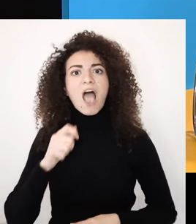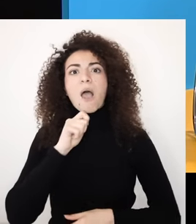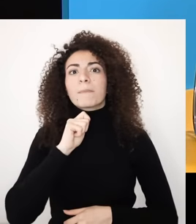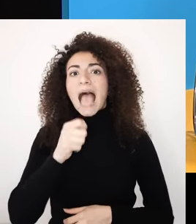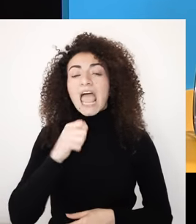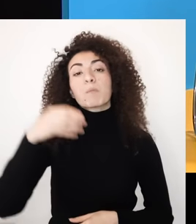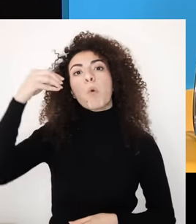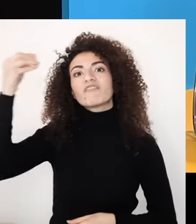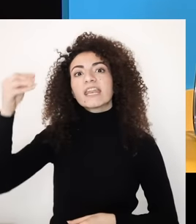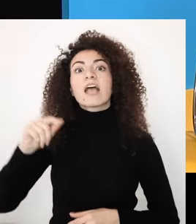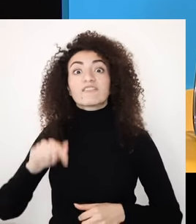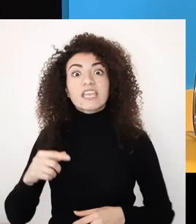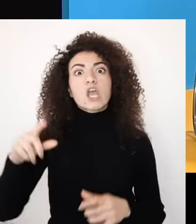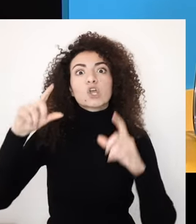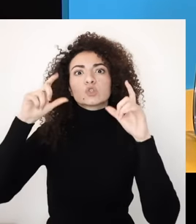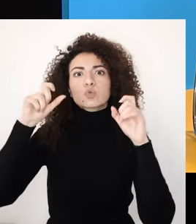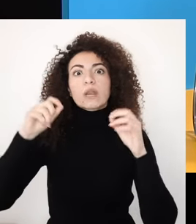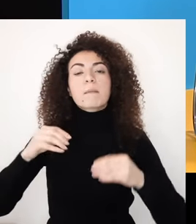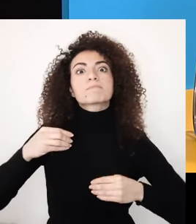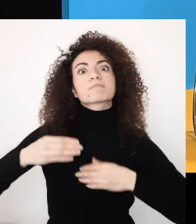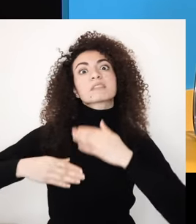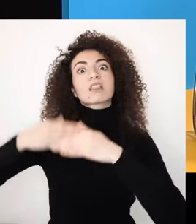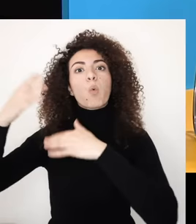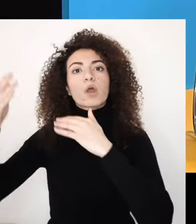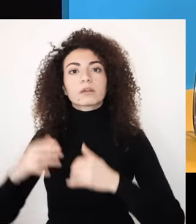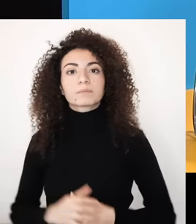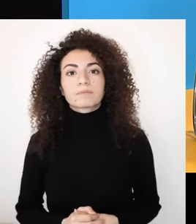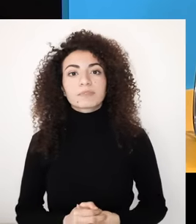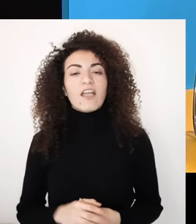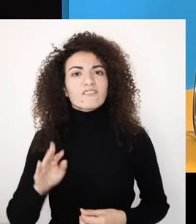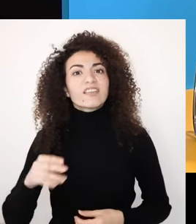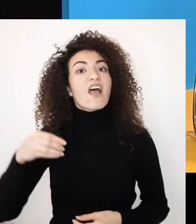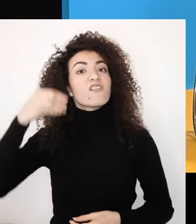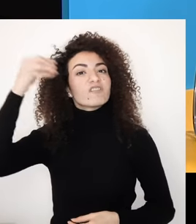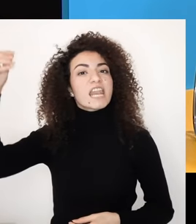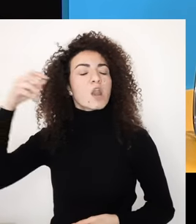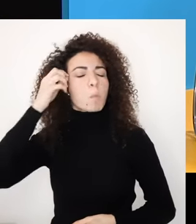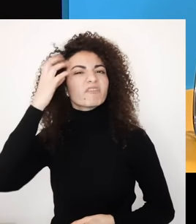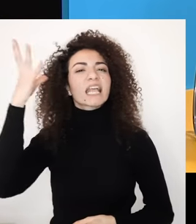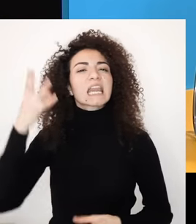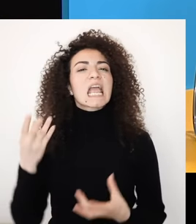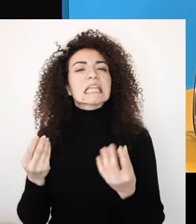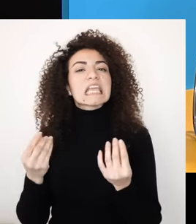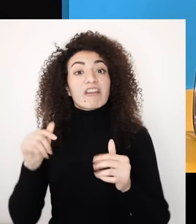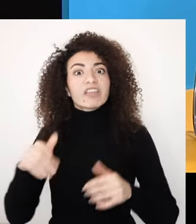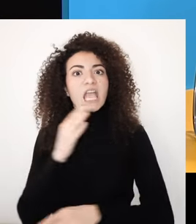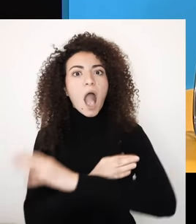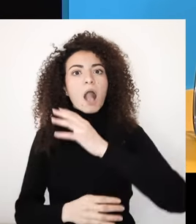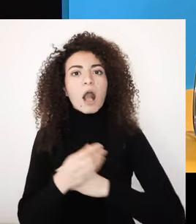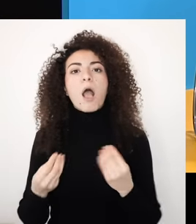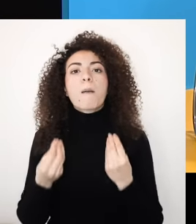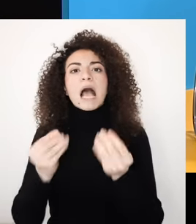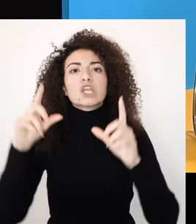الإعاقة بعالم الفكر والفن حيث منشوف تجسيد لصورتنا ونظرتنا لزيتنا لأمكانياتنا من خلال